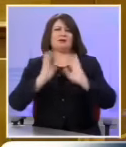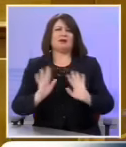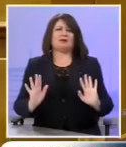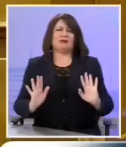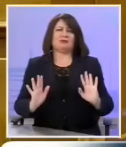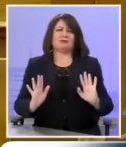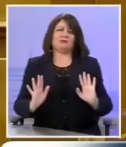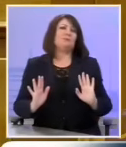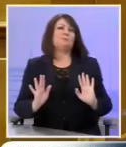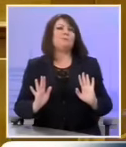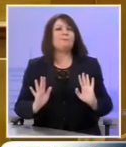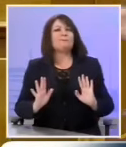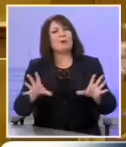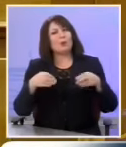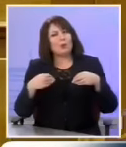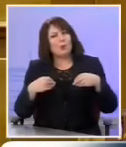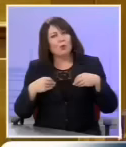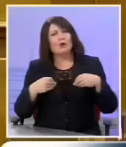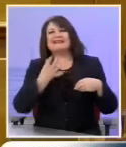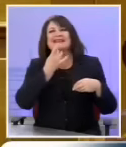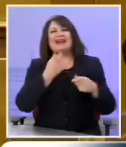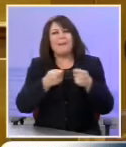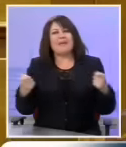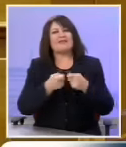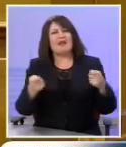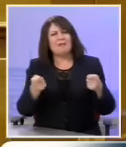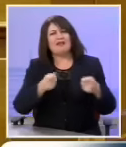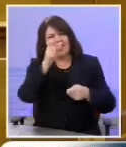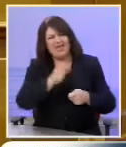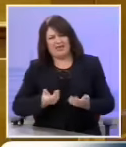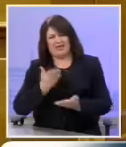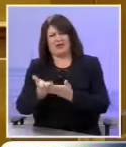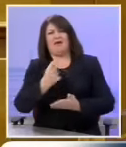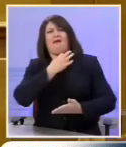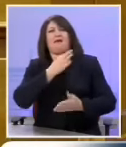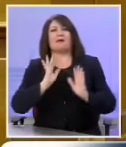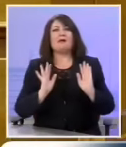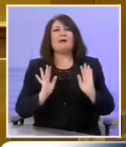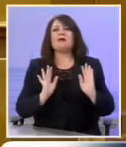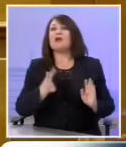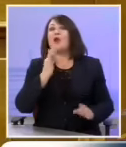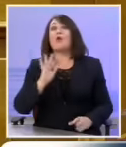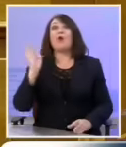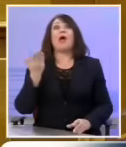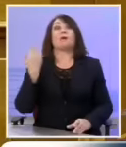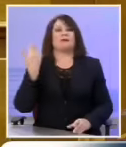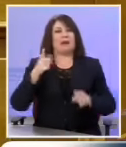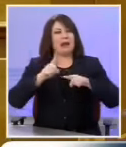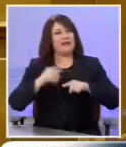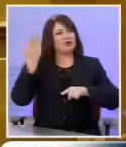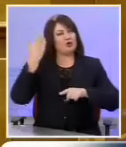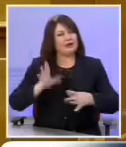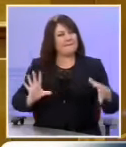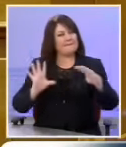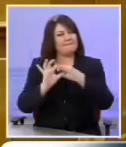θεσπίζουν τις πιο σπηρές εκδοχές των μέτρων που οι ίδιοι κατέστησαν αναγκαία γιατί αν η χώρα συνέχιζε στο